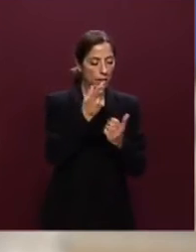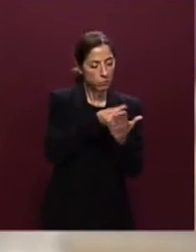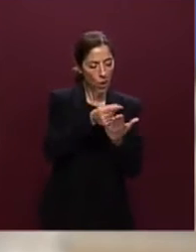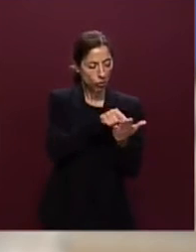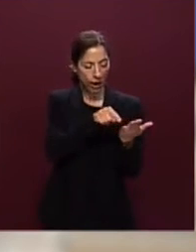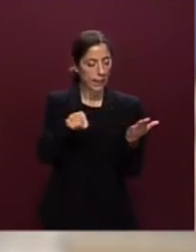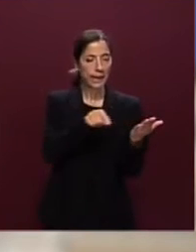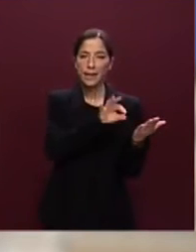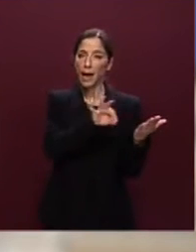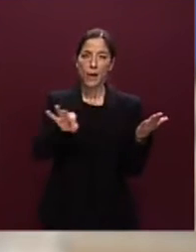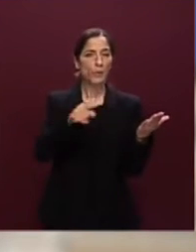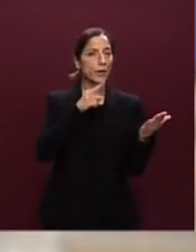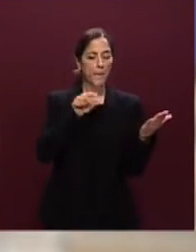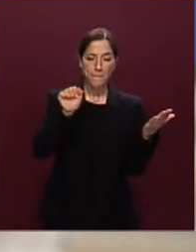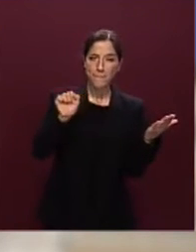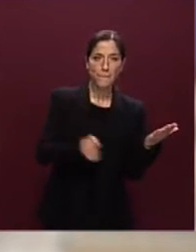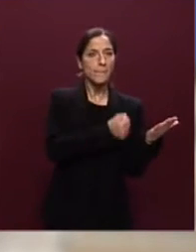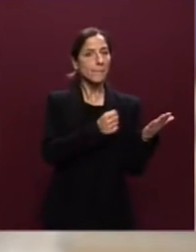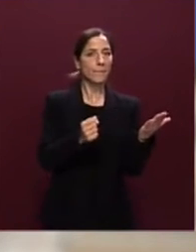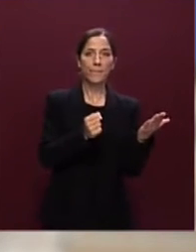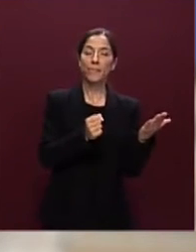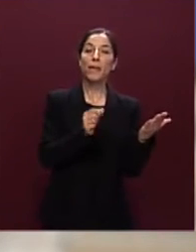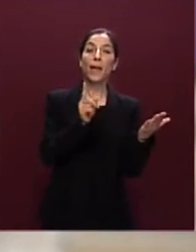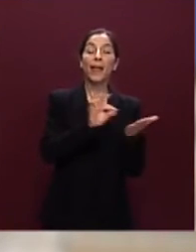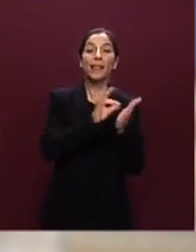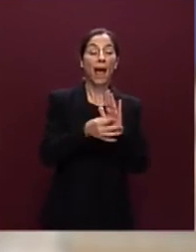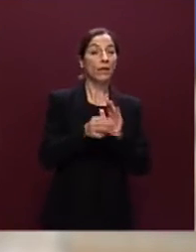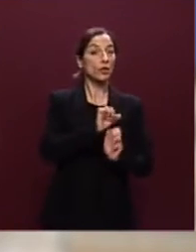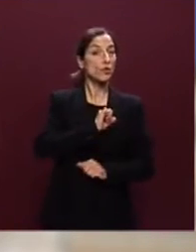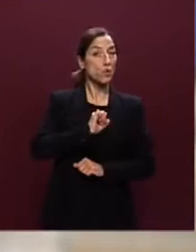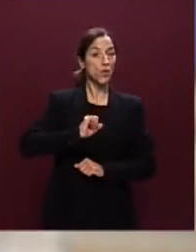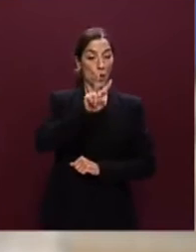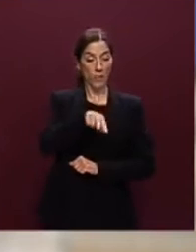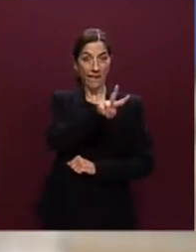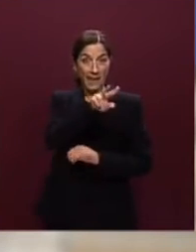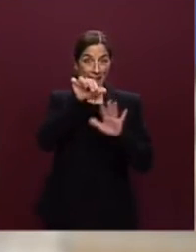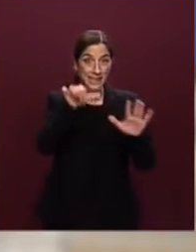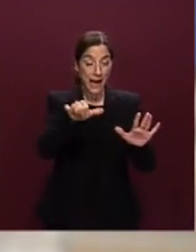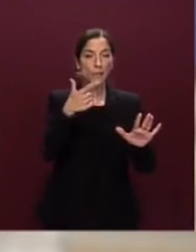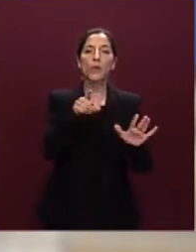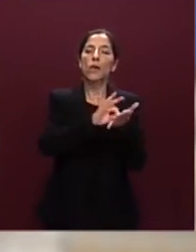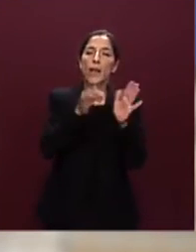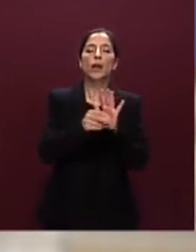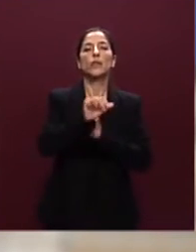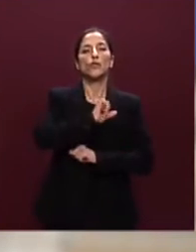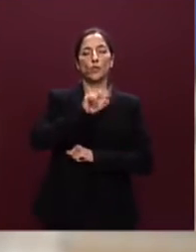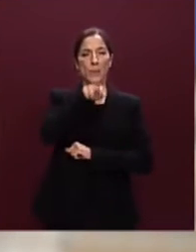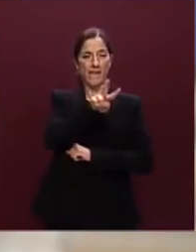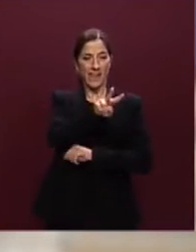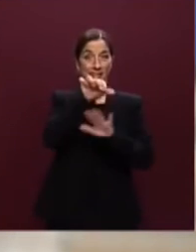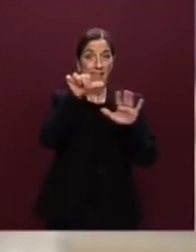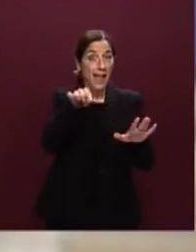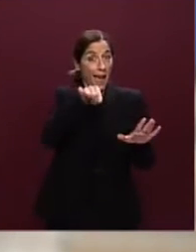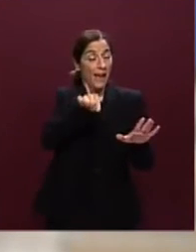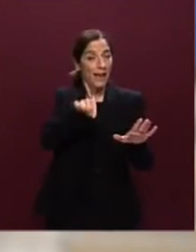poter realizzare una serie di progetti al giugno del 2026 perché il giugno del 2026 è la data entro la